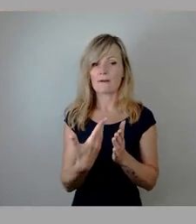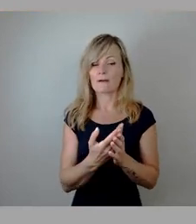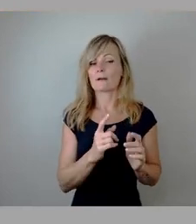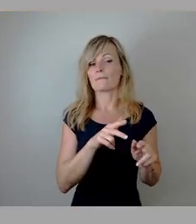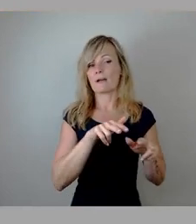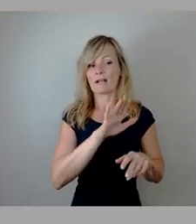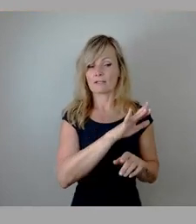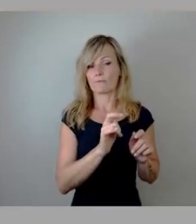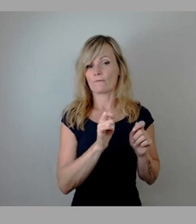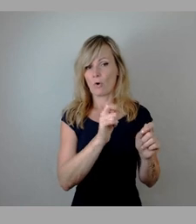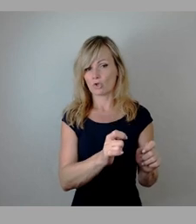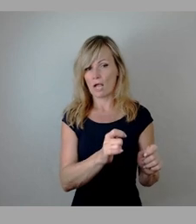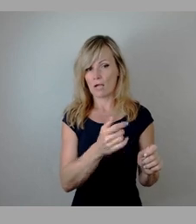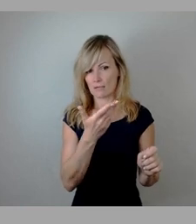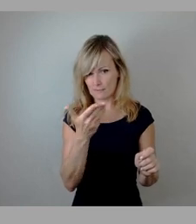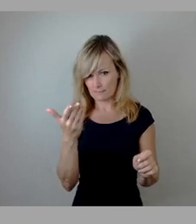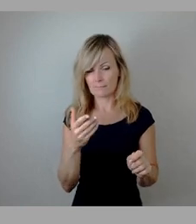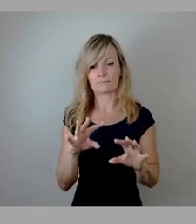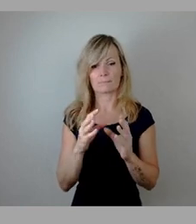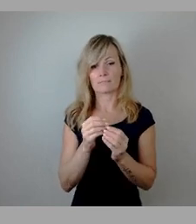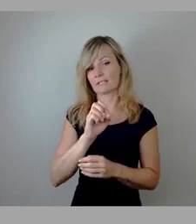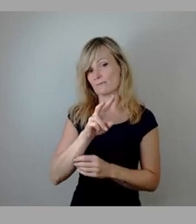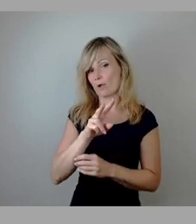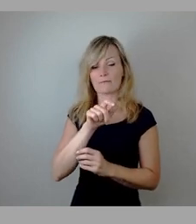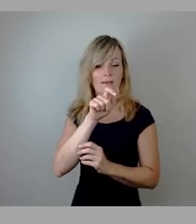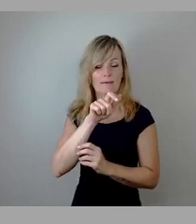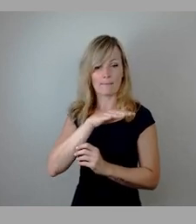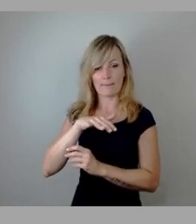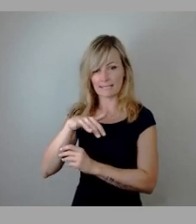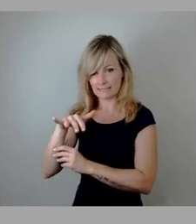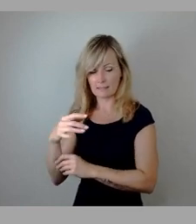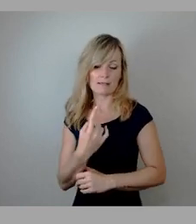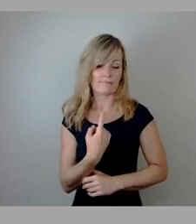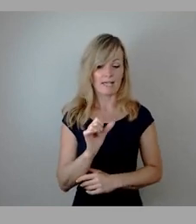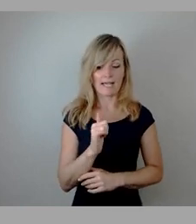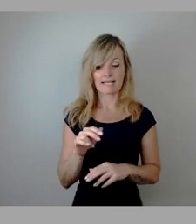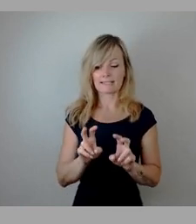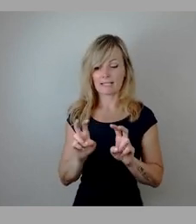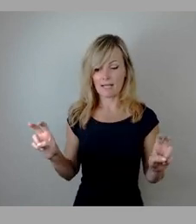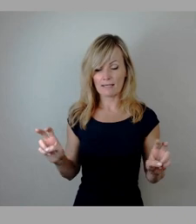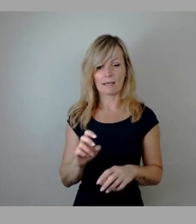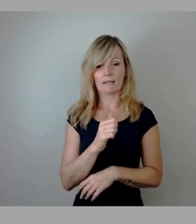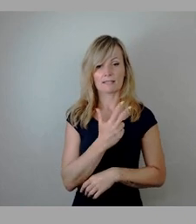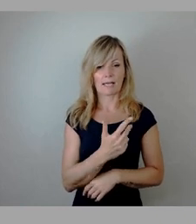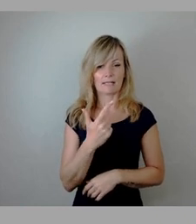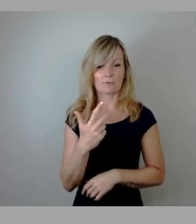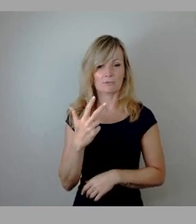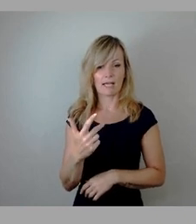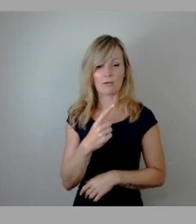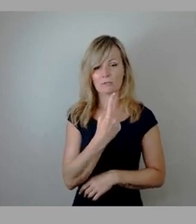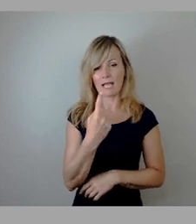ist, mit zwölf Plätzen. Wir sitzen aber hier in der ersten Reihe, drei, drei, zwei und überall einer.